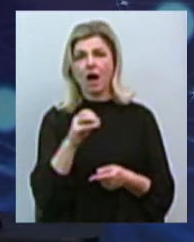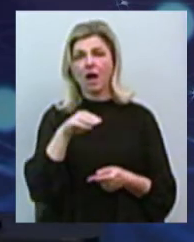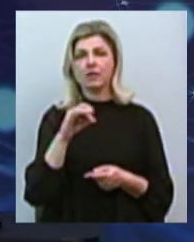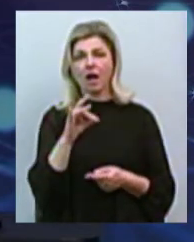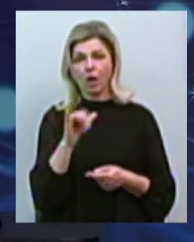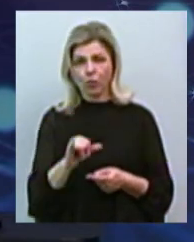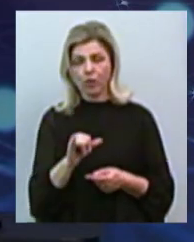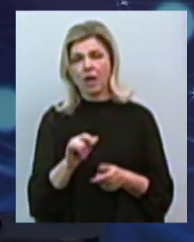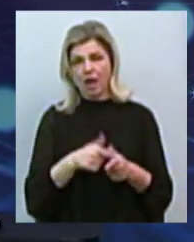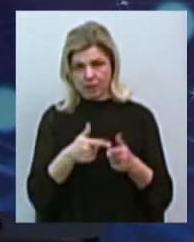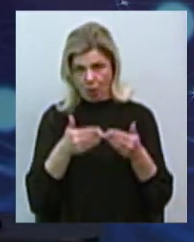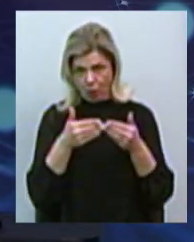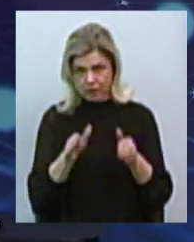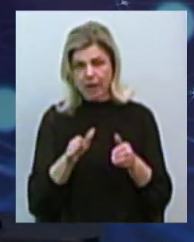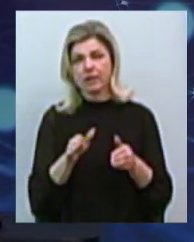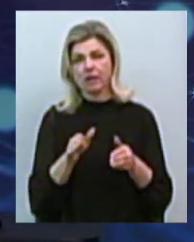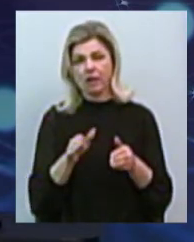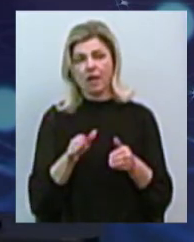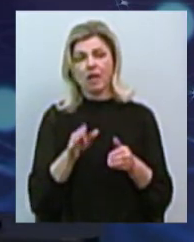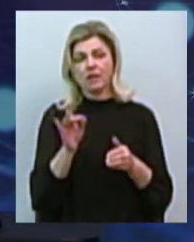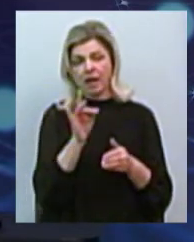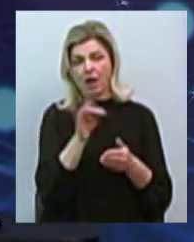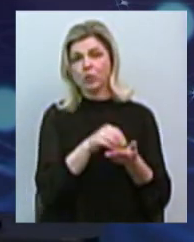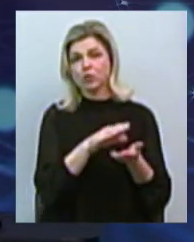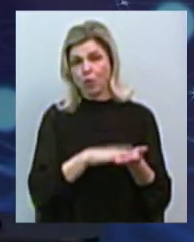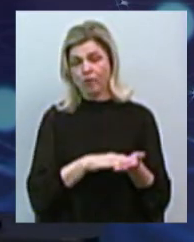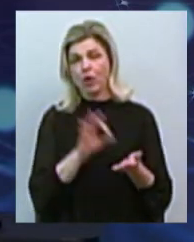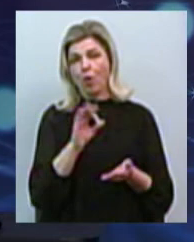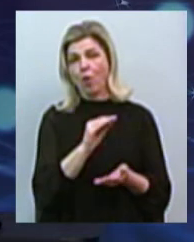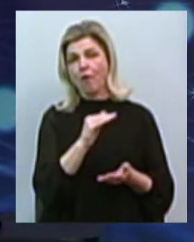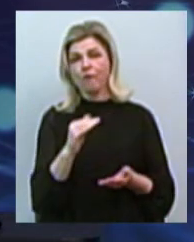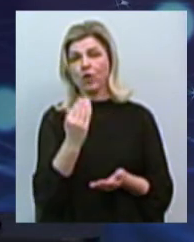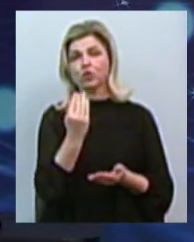інформація, що вони зареєстровані в офшорній зоні?